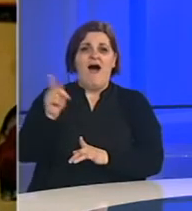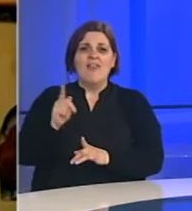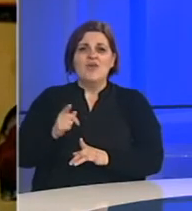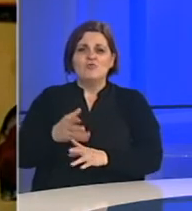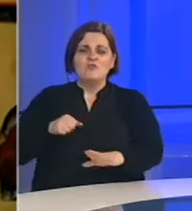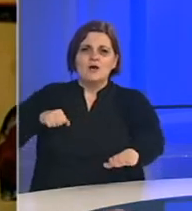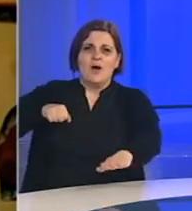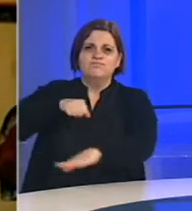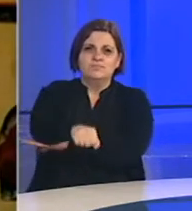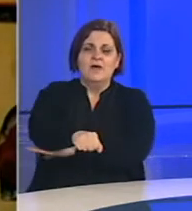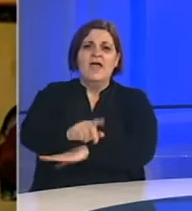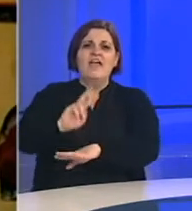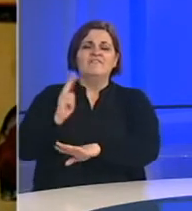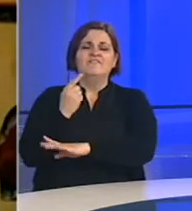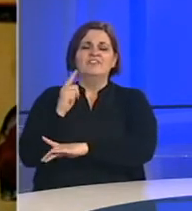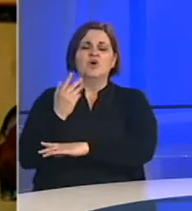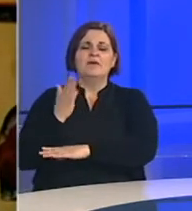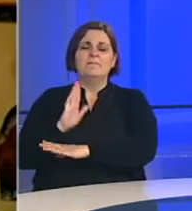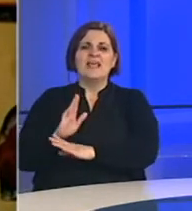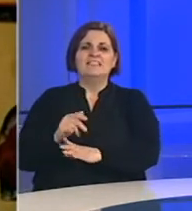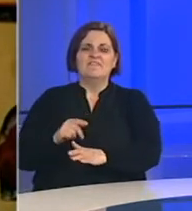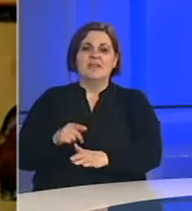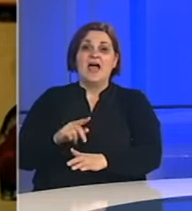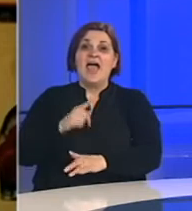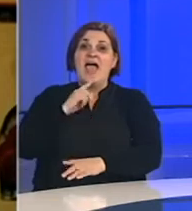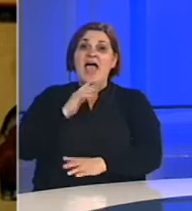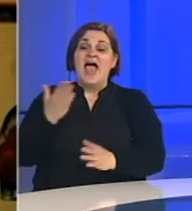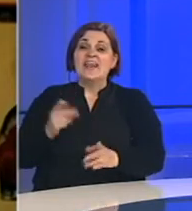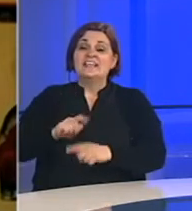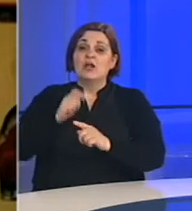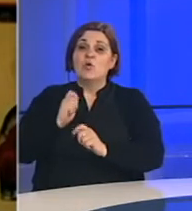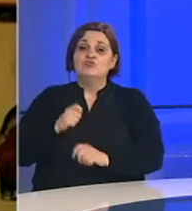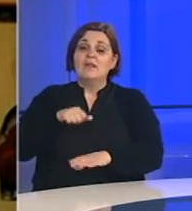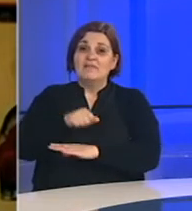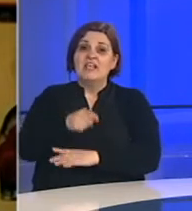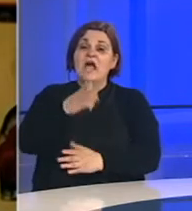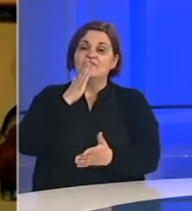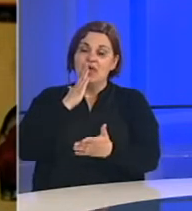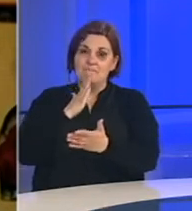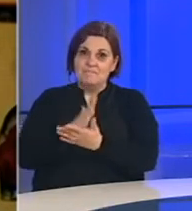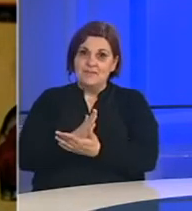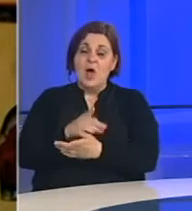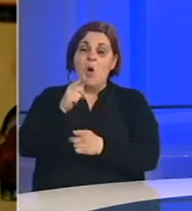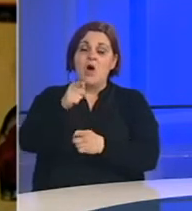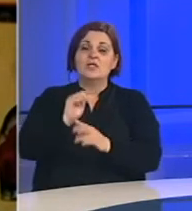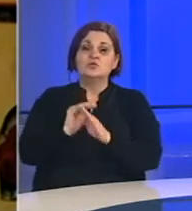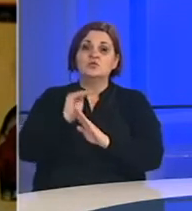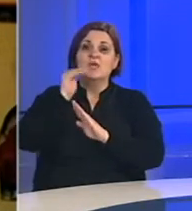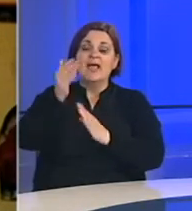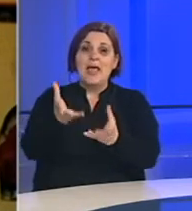visokim predstavnikom. Neke stvari, međutim, koje su bile nametnute, i takvih je bilo, one su kasnije